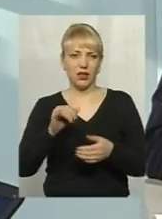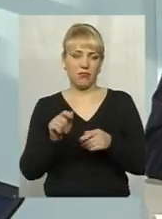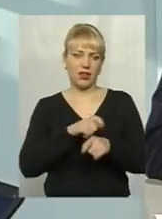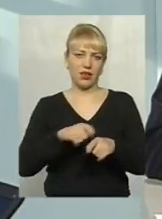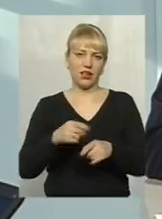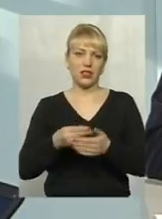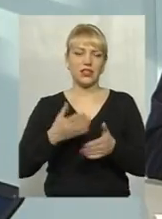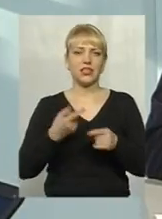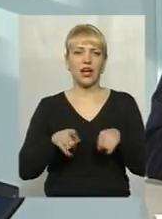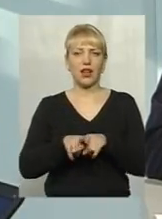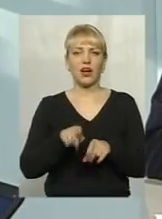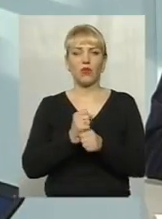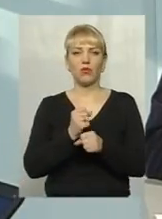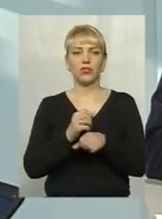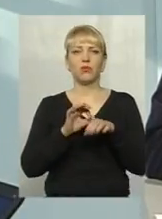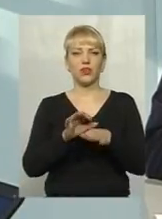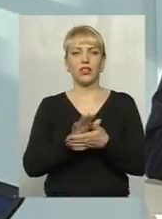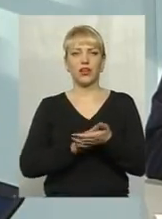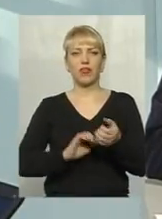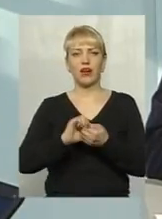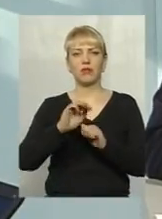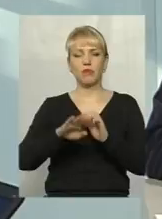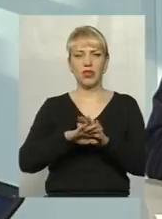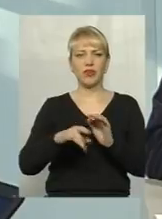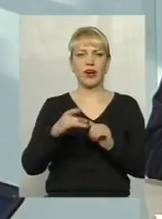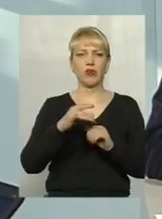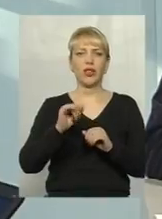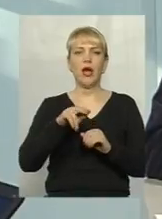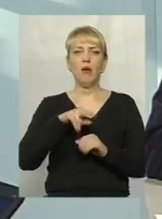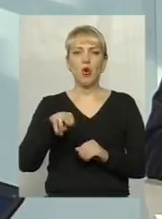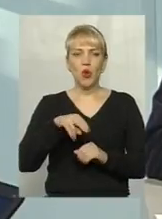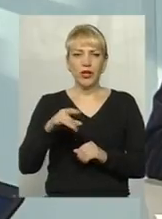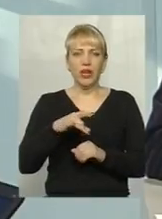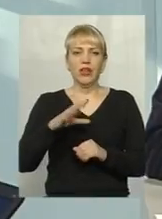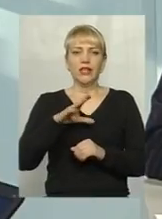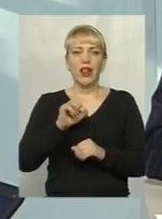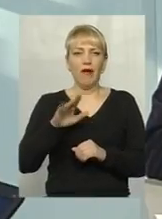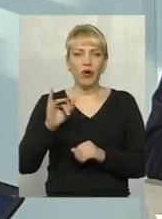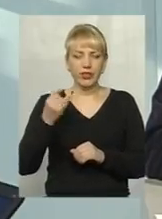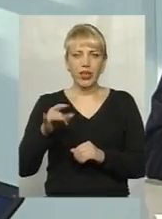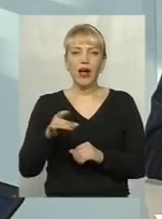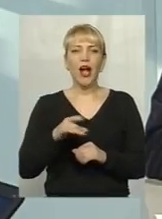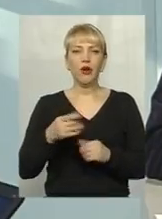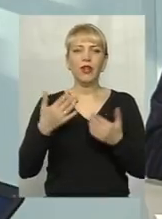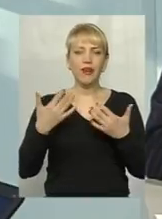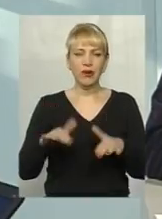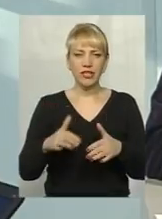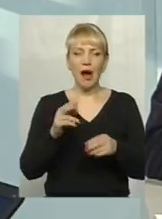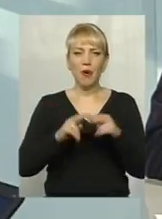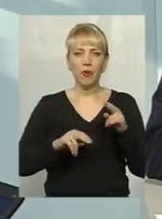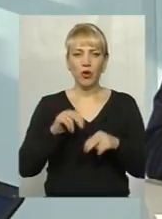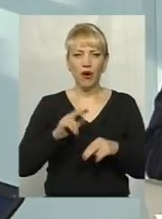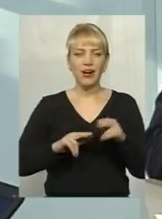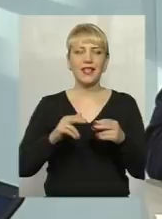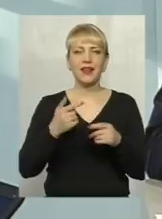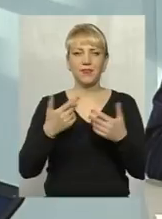Така робота проводиться надалі і в Кам'яць-Подільському районі, і в Полонському районі, і в Славуцькому районі. Вже побудовані